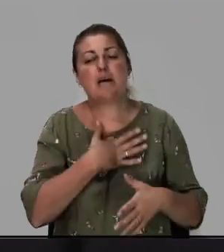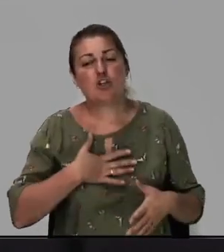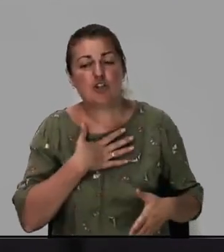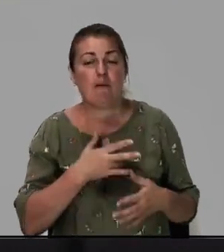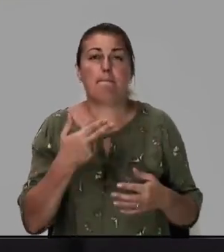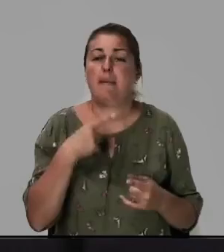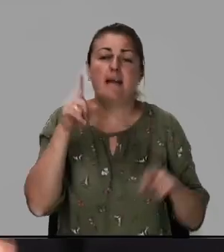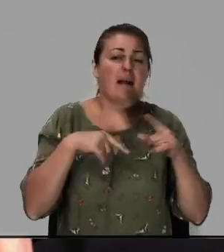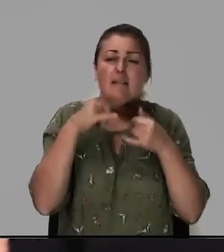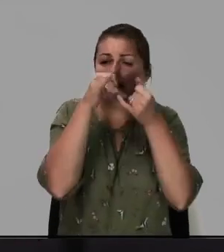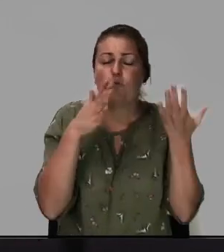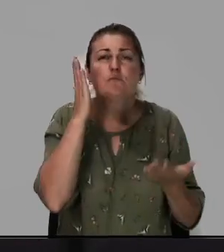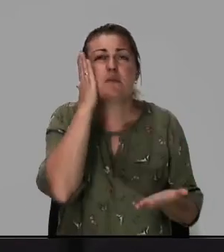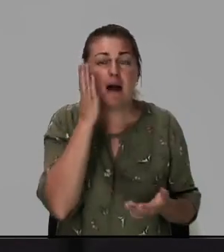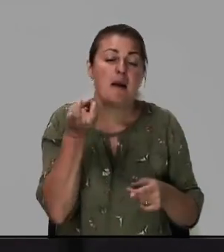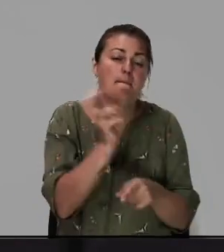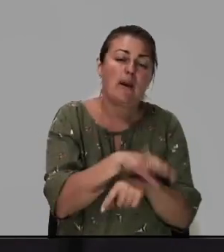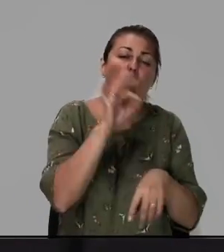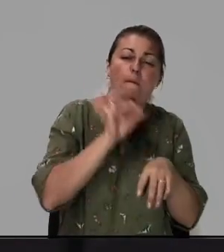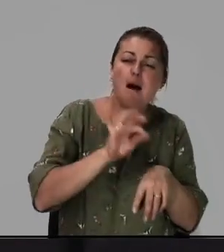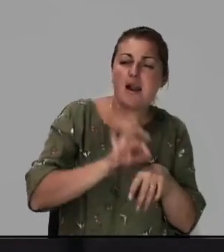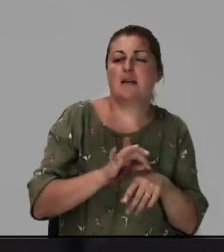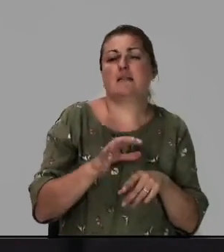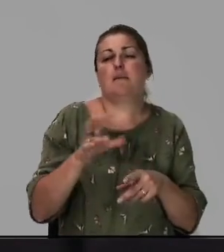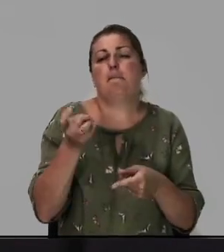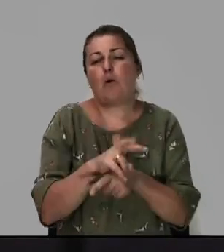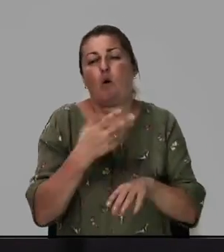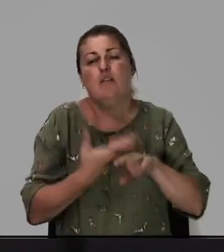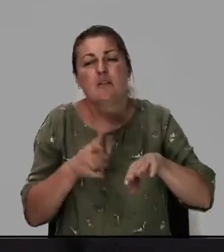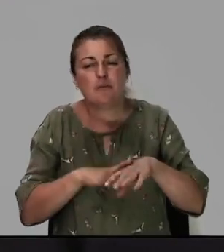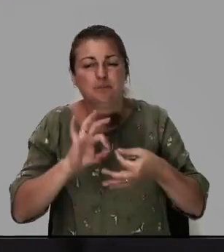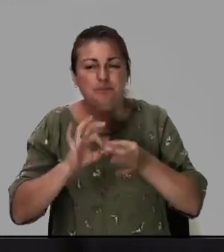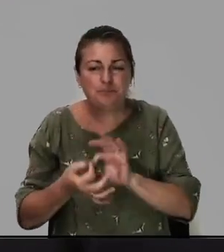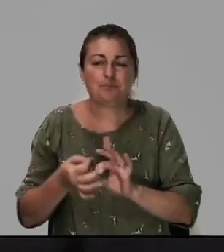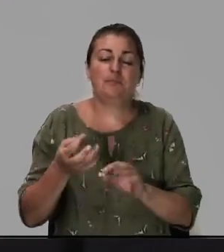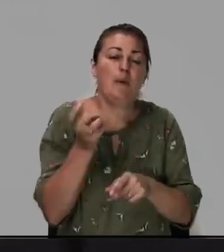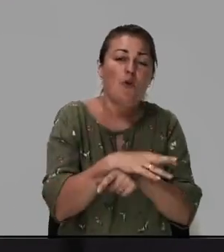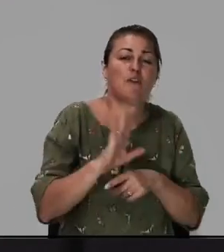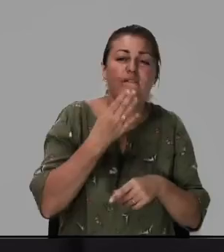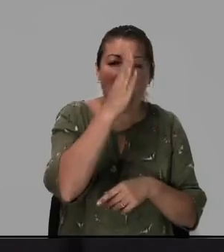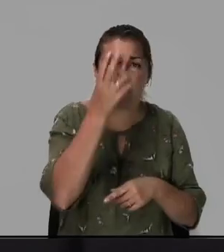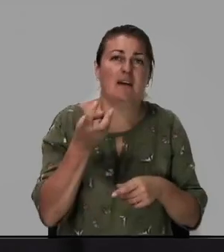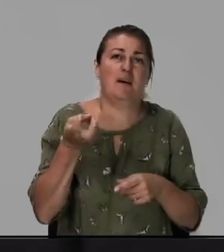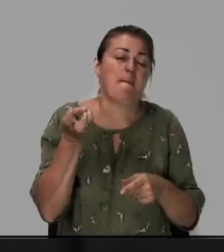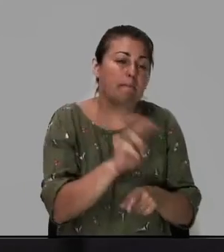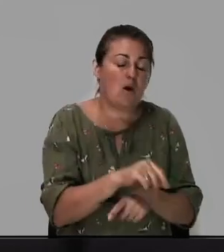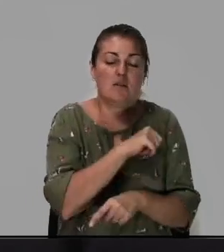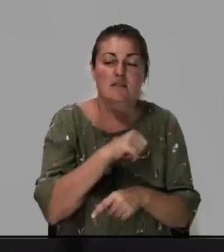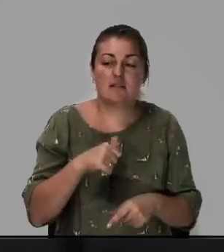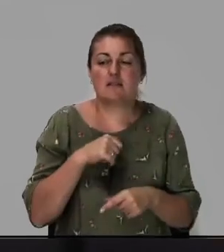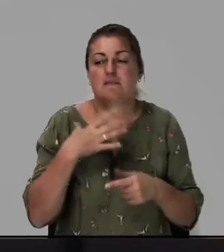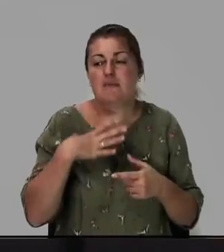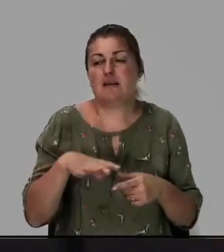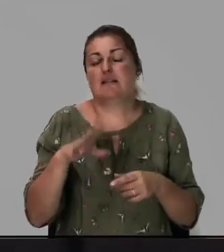иногда не можем спать. Приходят болезни, приходят трудности, приходят враги. Приходится не спать, молиться,